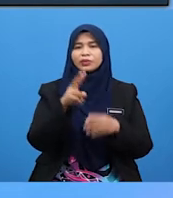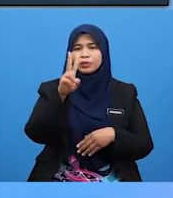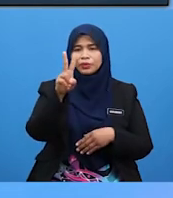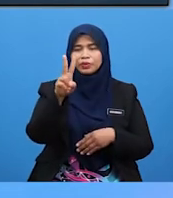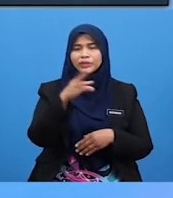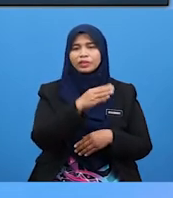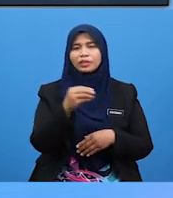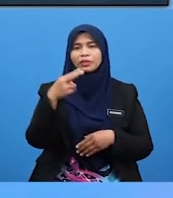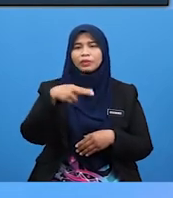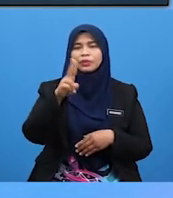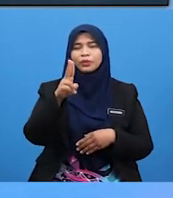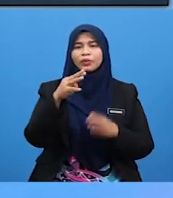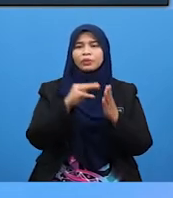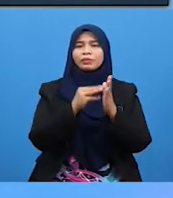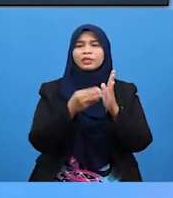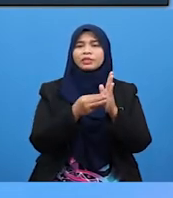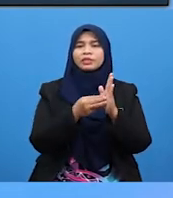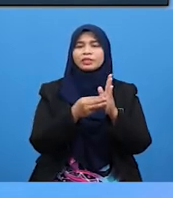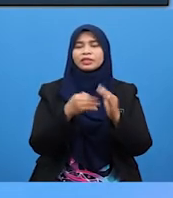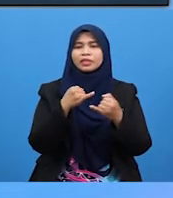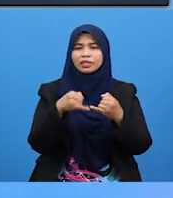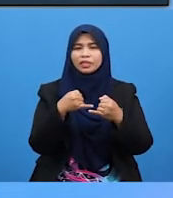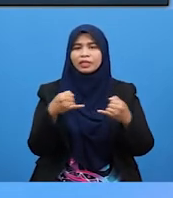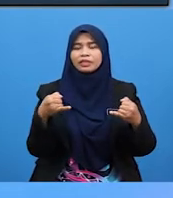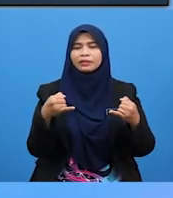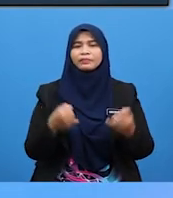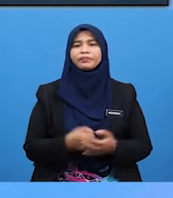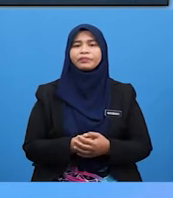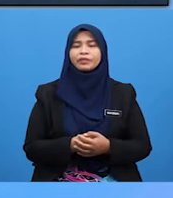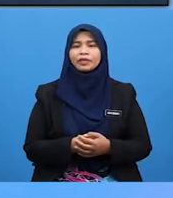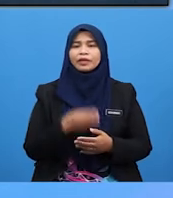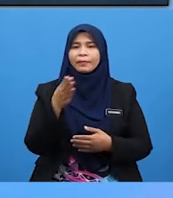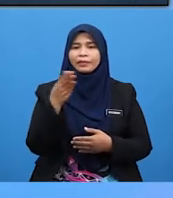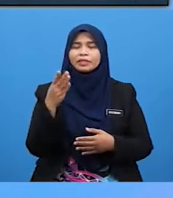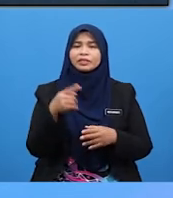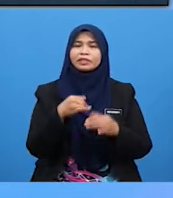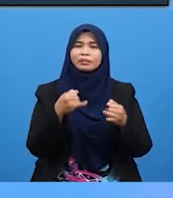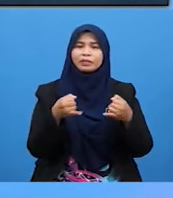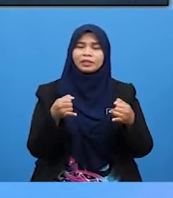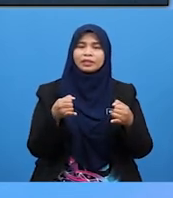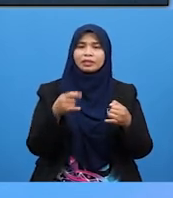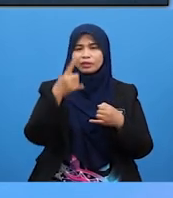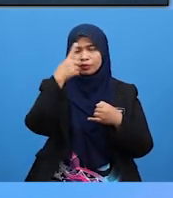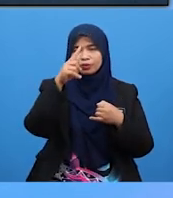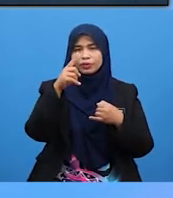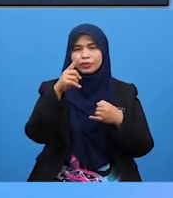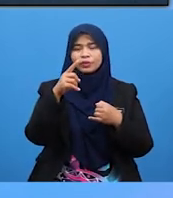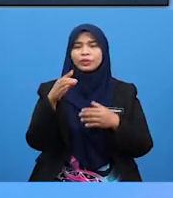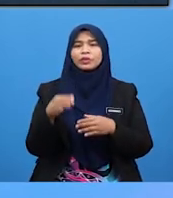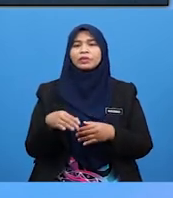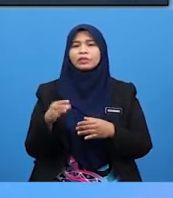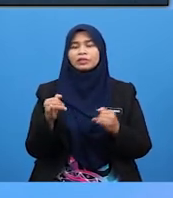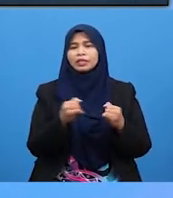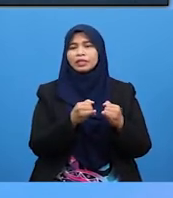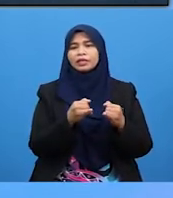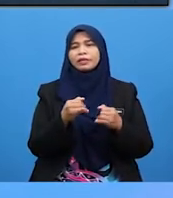Dan Hu Bermaksud Tali Erhu Biasanya Dimainkan Untuk Mengiringi